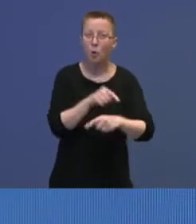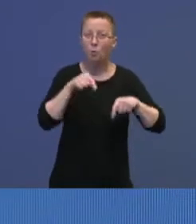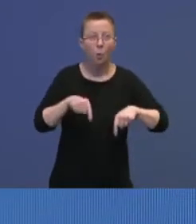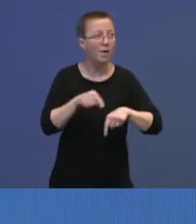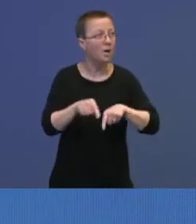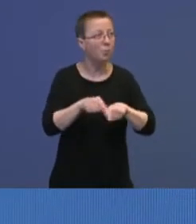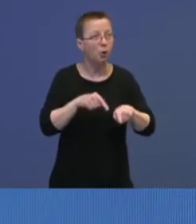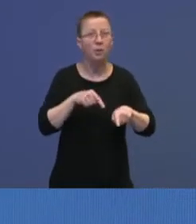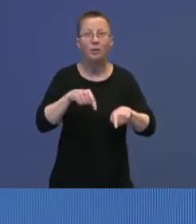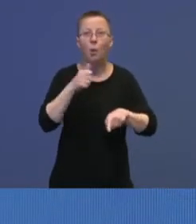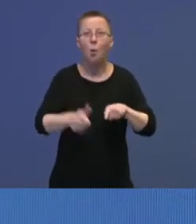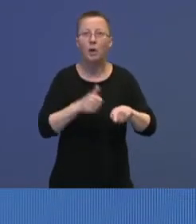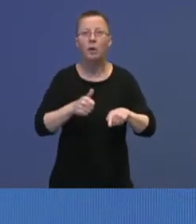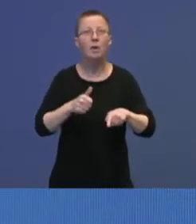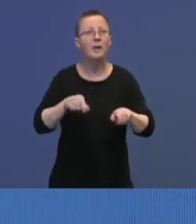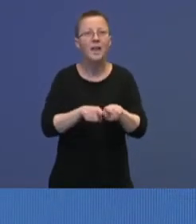på sju gangeren.